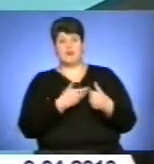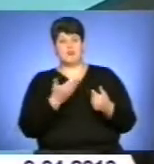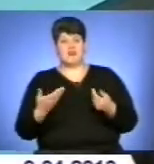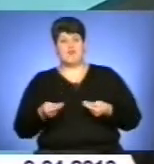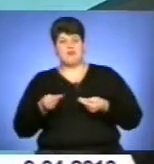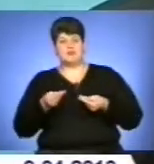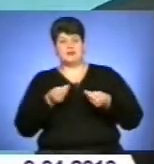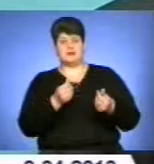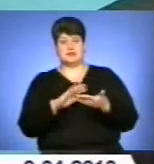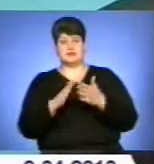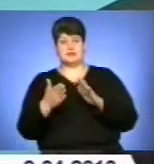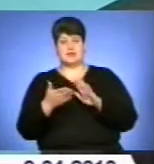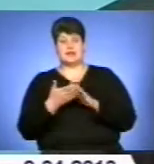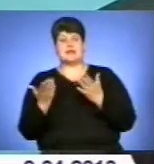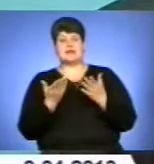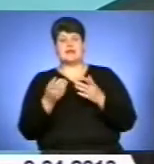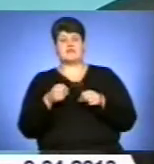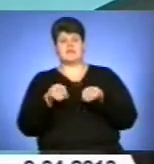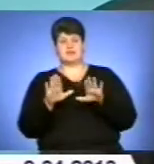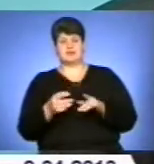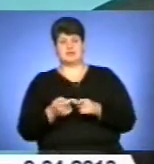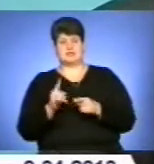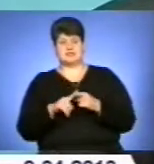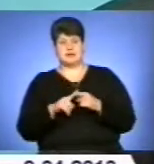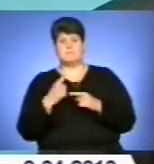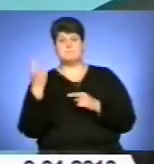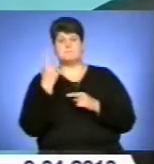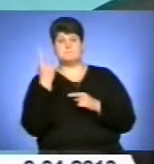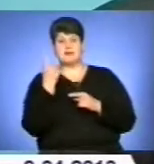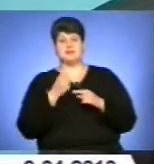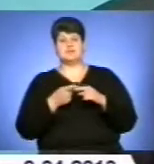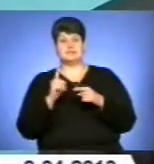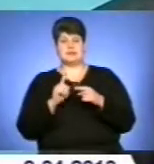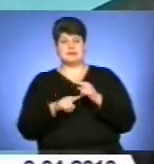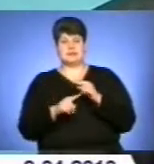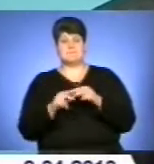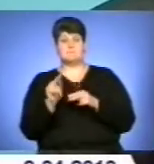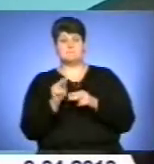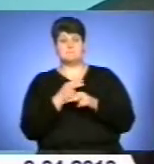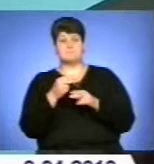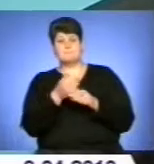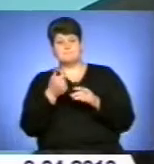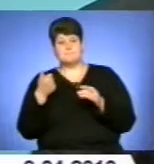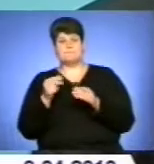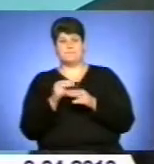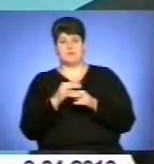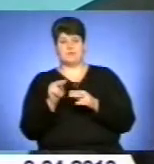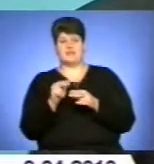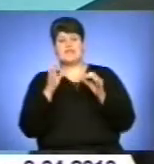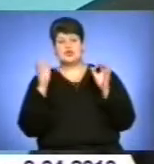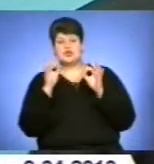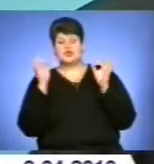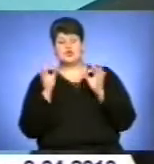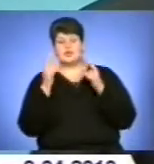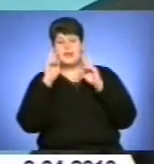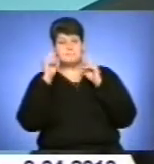таку ситуацію, і який шлях є впливу. Найперший шлях впливу – це профілактика. Ніхто нічого мудрішого не